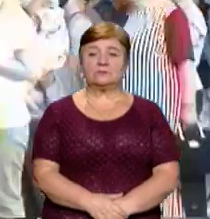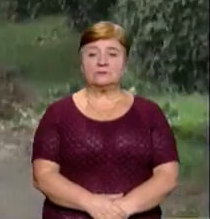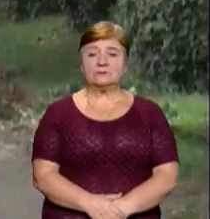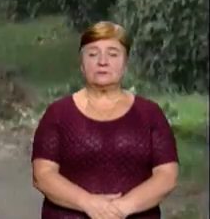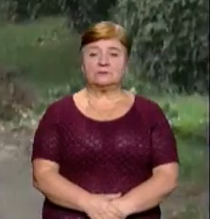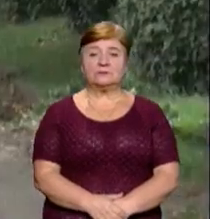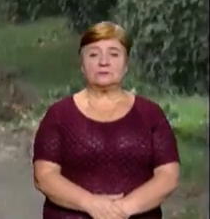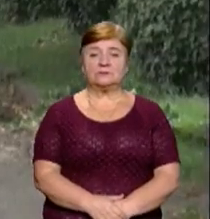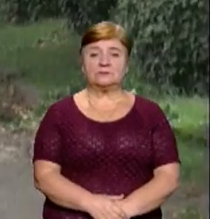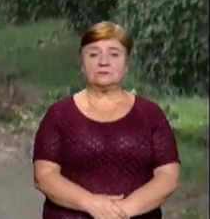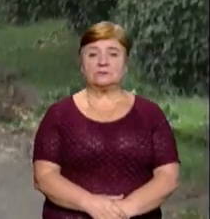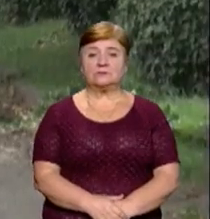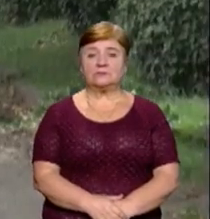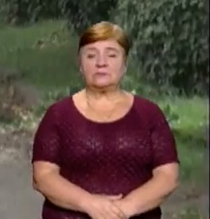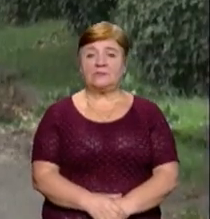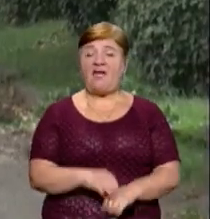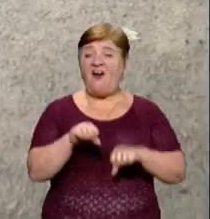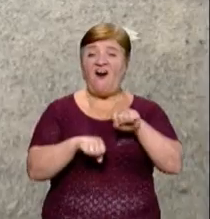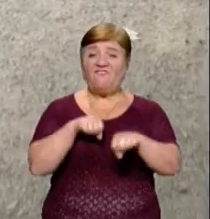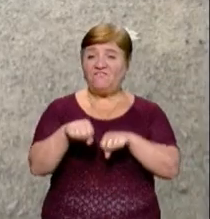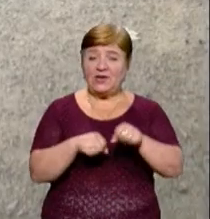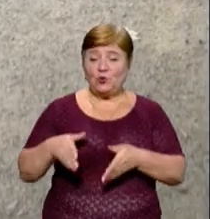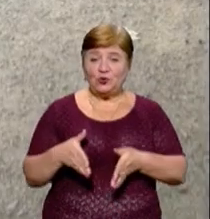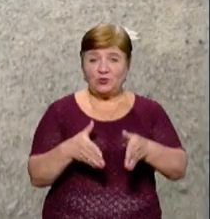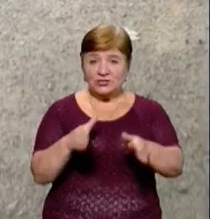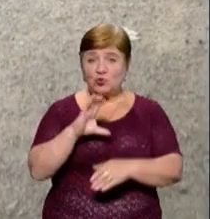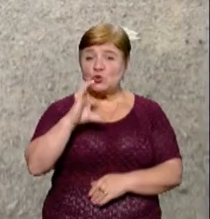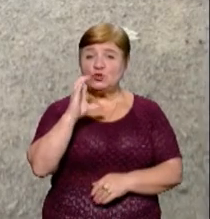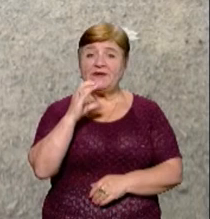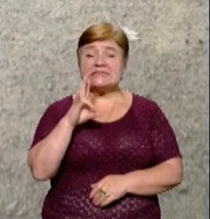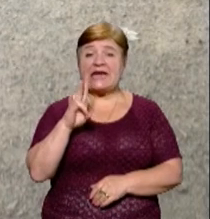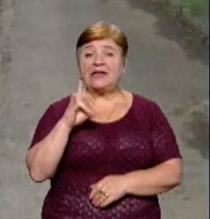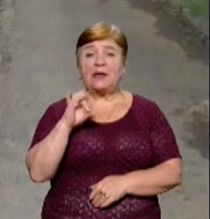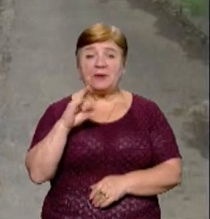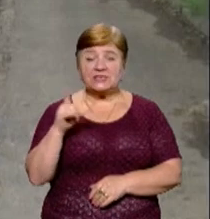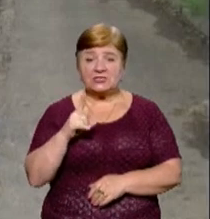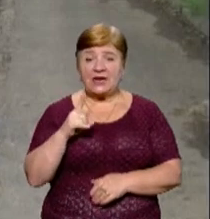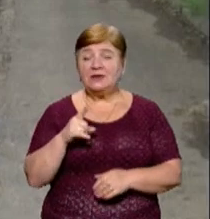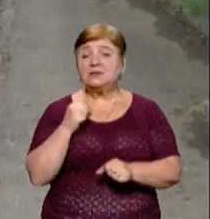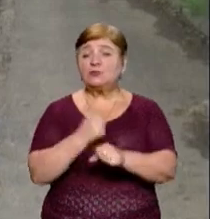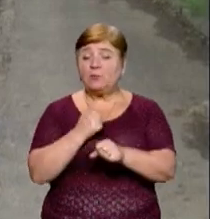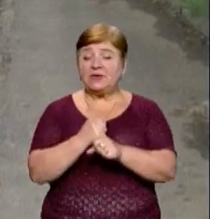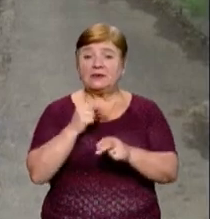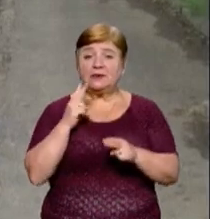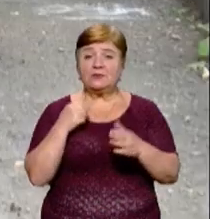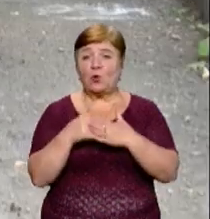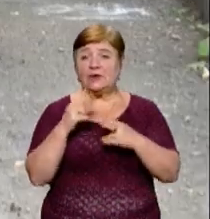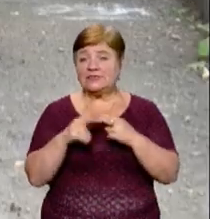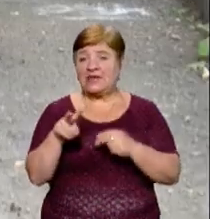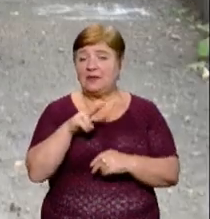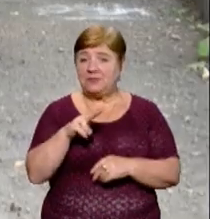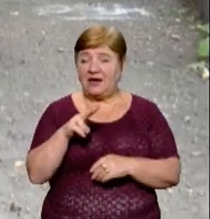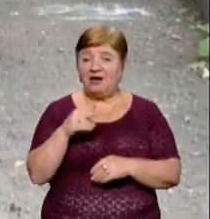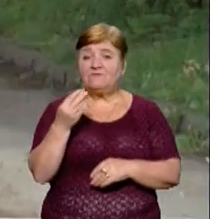Музика Велодоріжку на Слов'янській набережній в Ужгороді планують зробити до кінця липня. На ремонт із міського